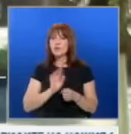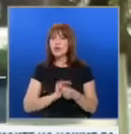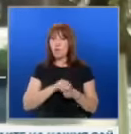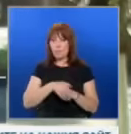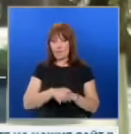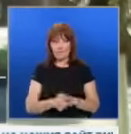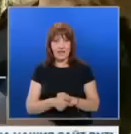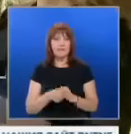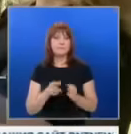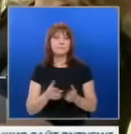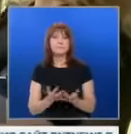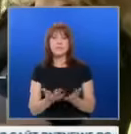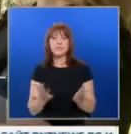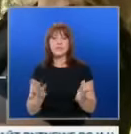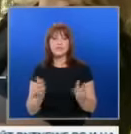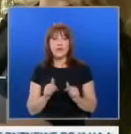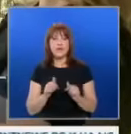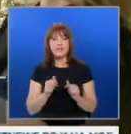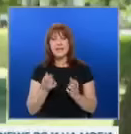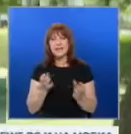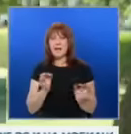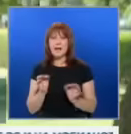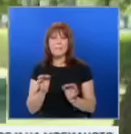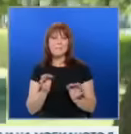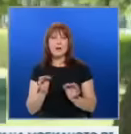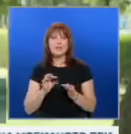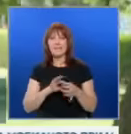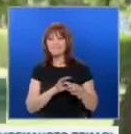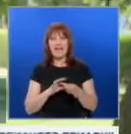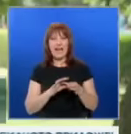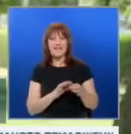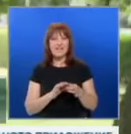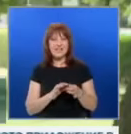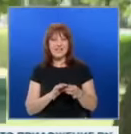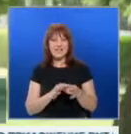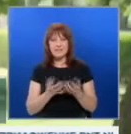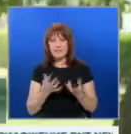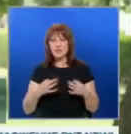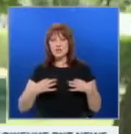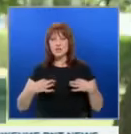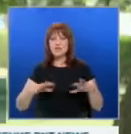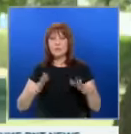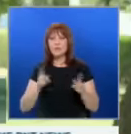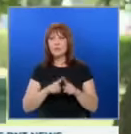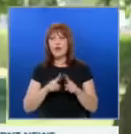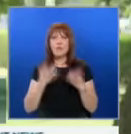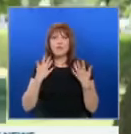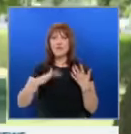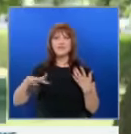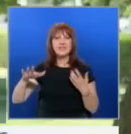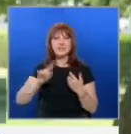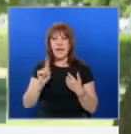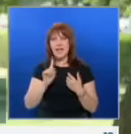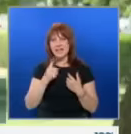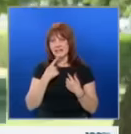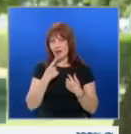непопулярно мнозинство. Сега са на мода такива връзки, където нищо не се, свободно ви таят във въздуха, не се казва.